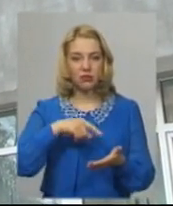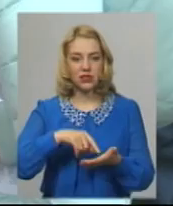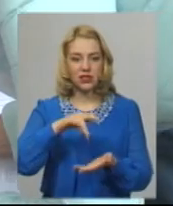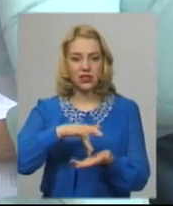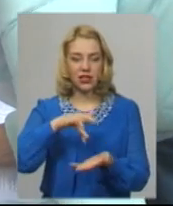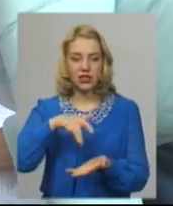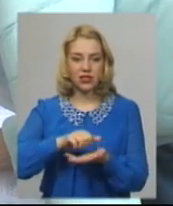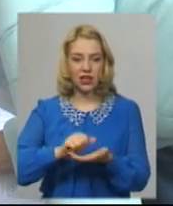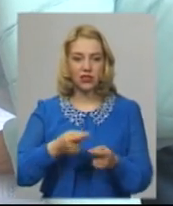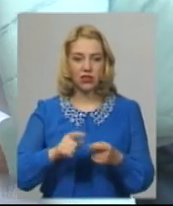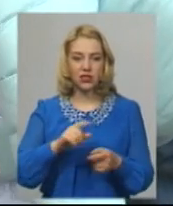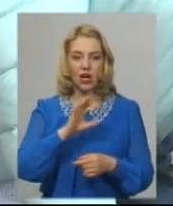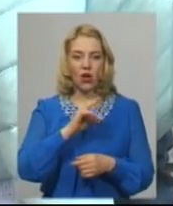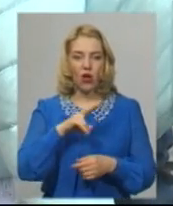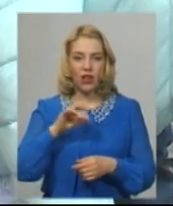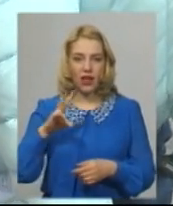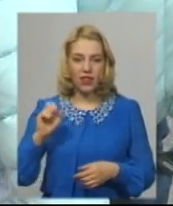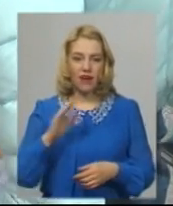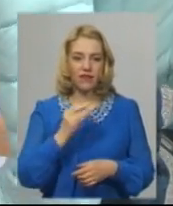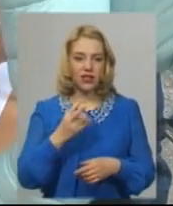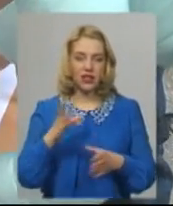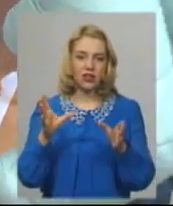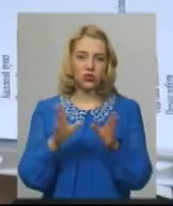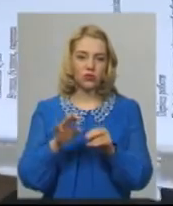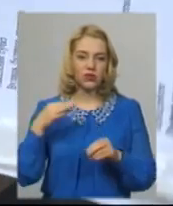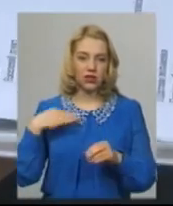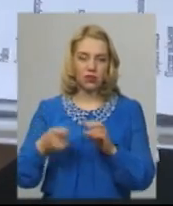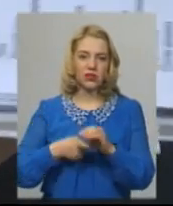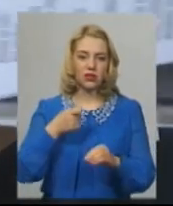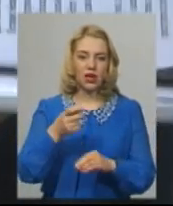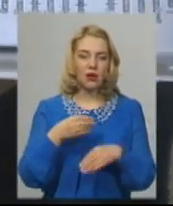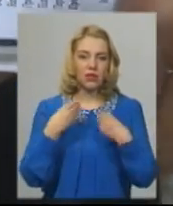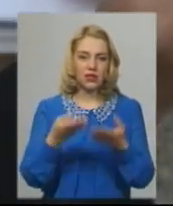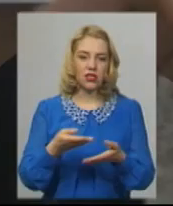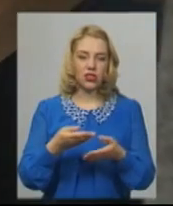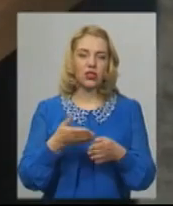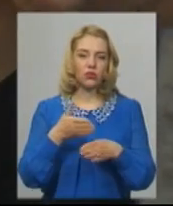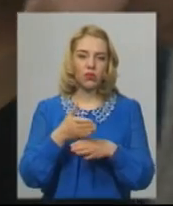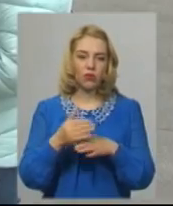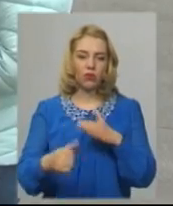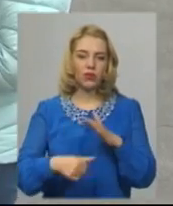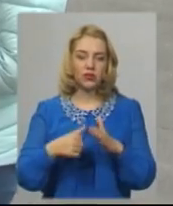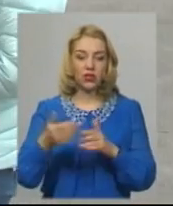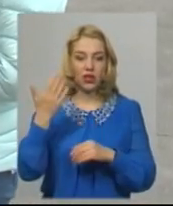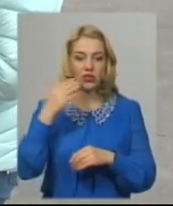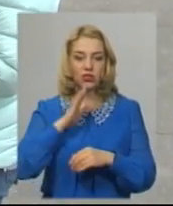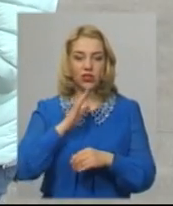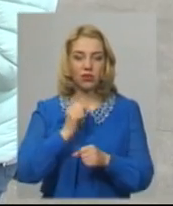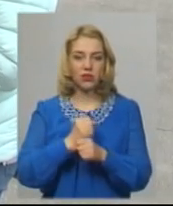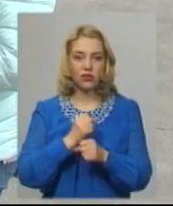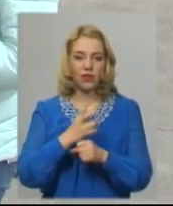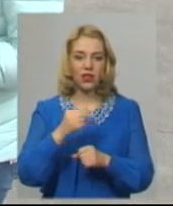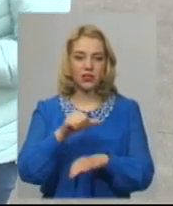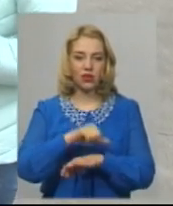зайнятості. Олена Вітя зразом із сином прийшла сюди подавати заяви з призначенням допомоги з безробіття. Жінка каже, раніше працювала за кордоном.